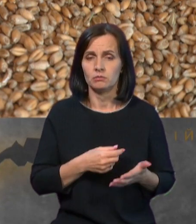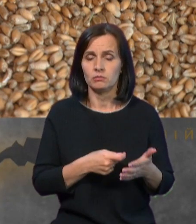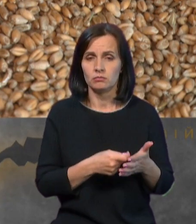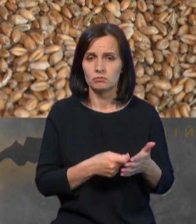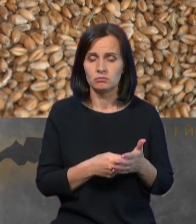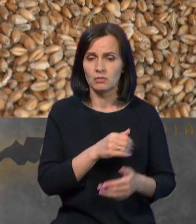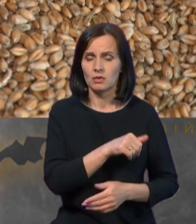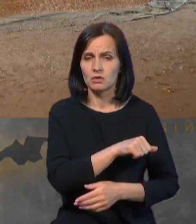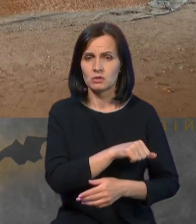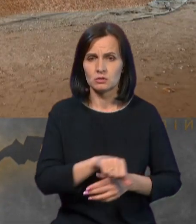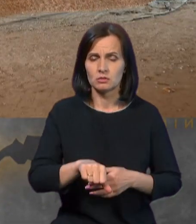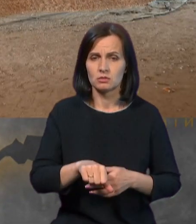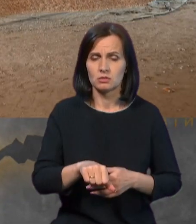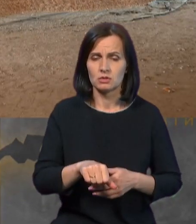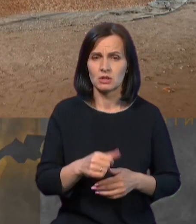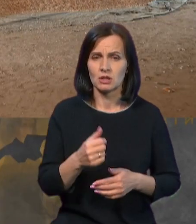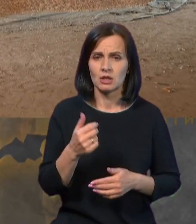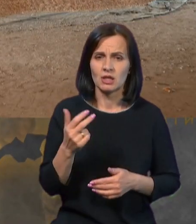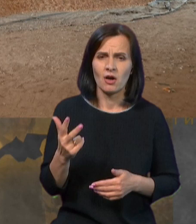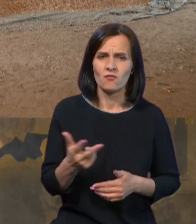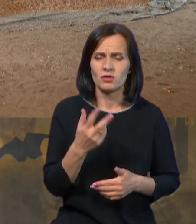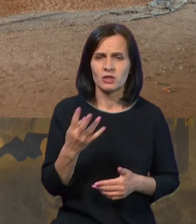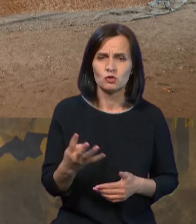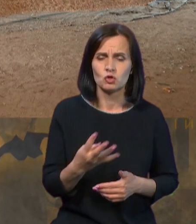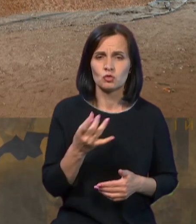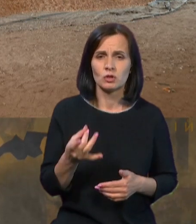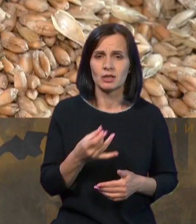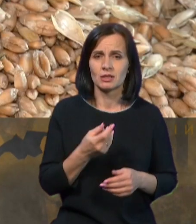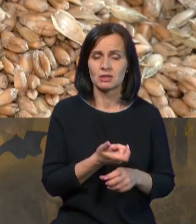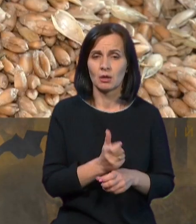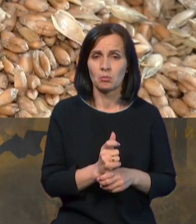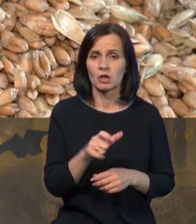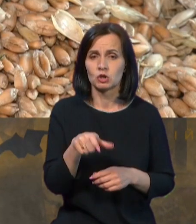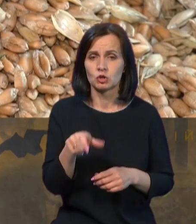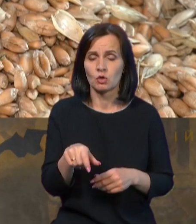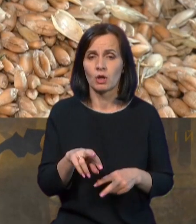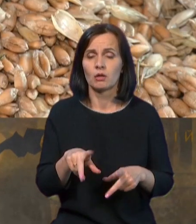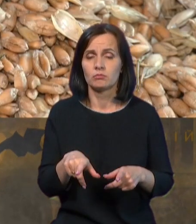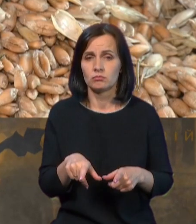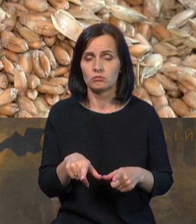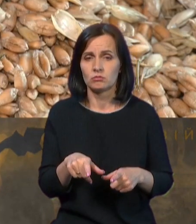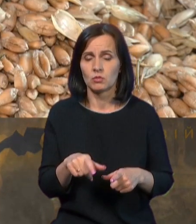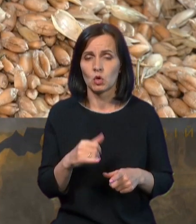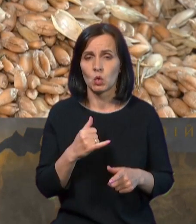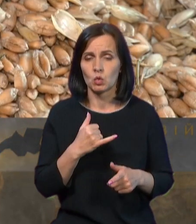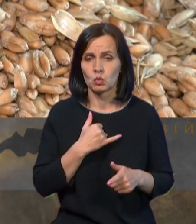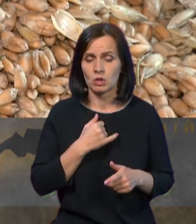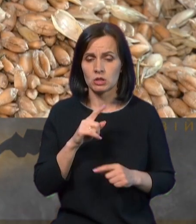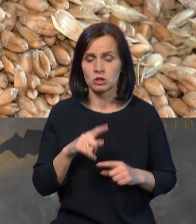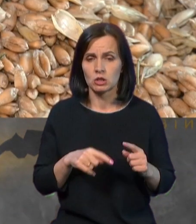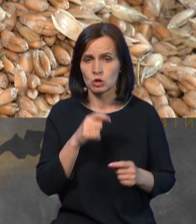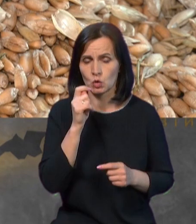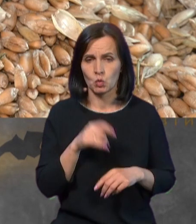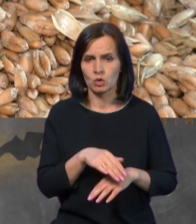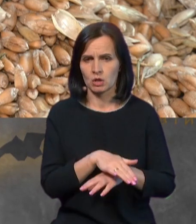за межами нашої держави втричі, а то й в чотири рази більше людей, ніж в нашій рідній